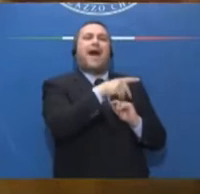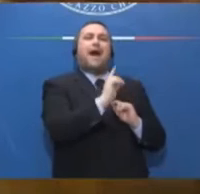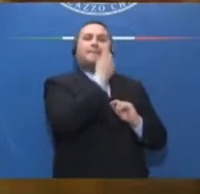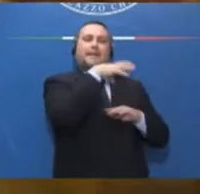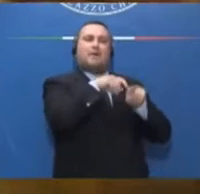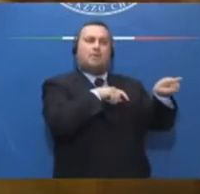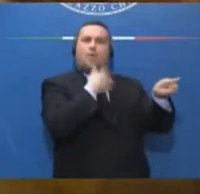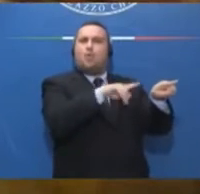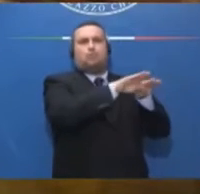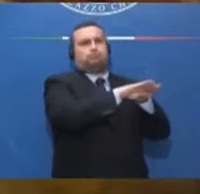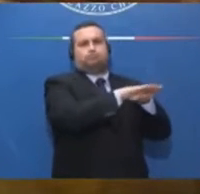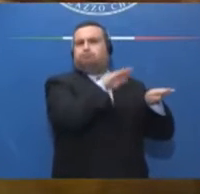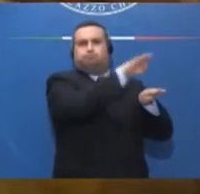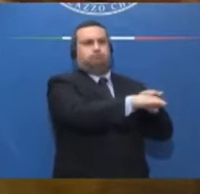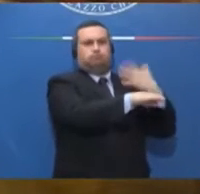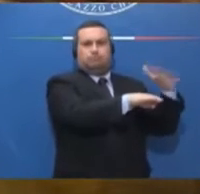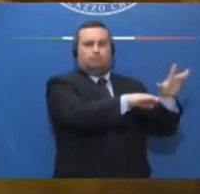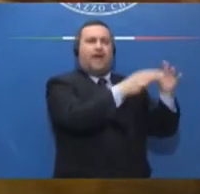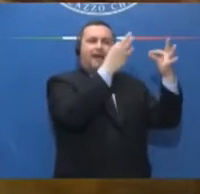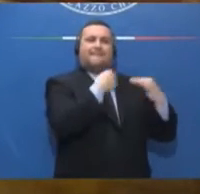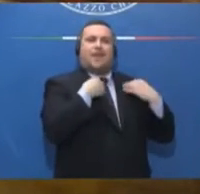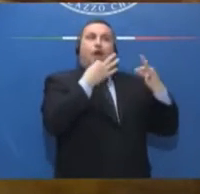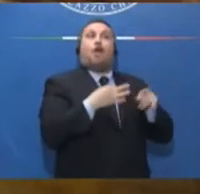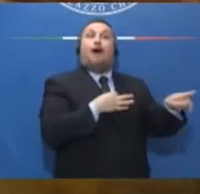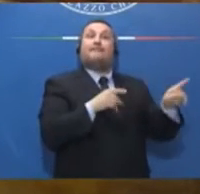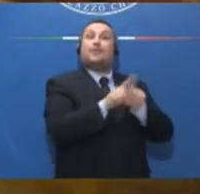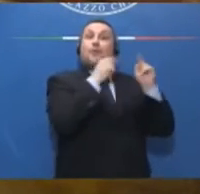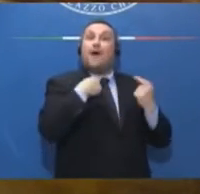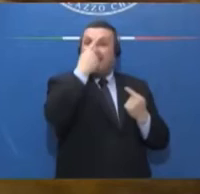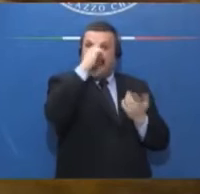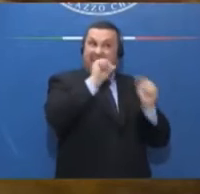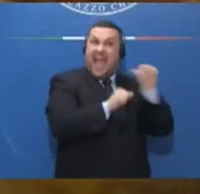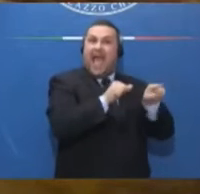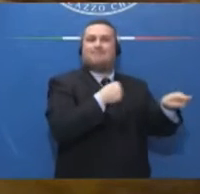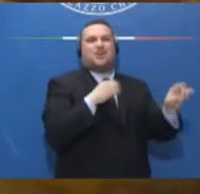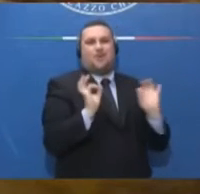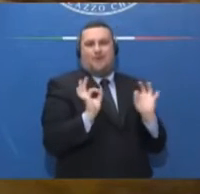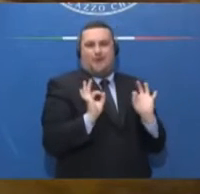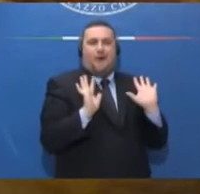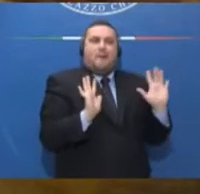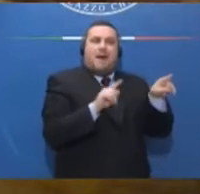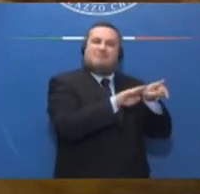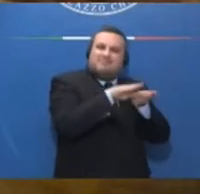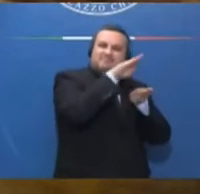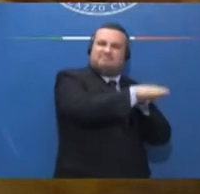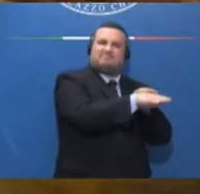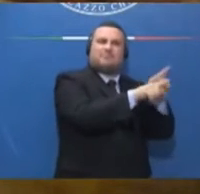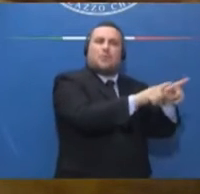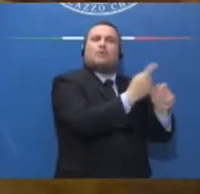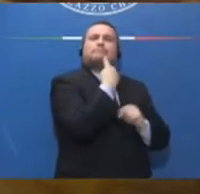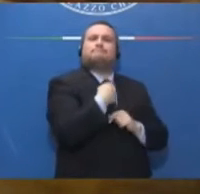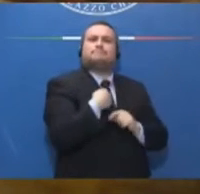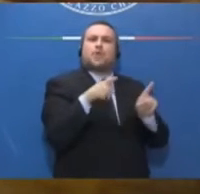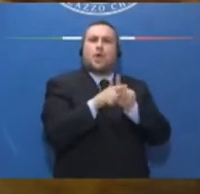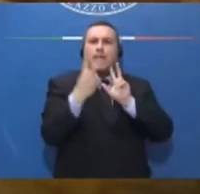passo fondamentale perché mi ha assicurato che non c'è nessuna, come dire, nessuna prevenzione